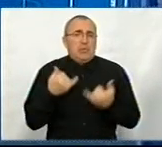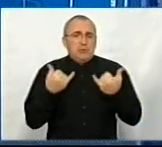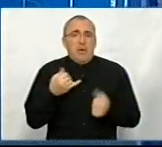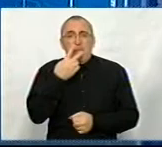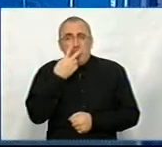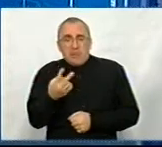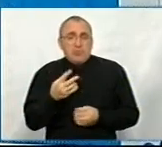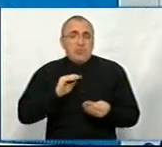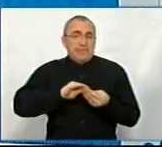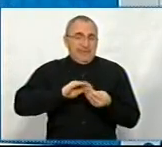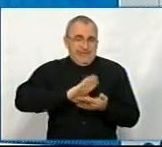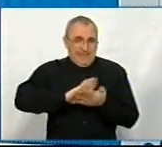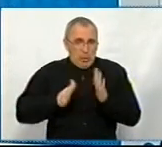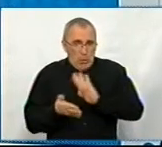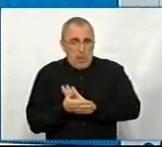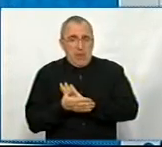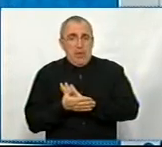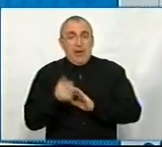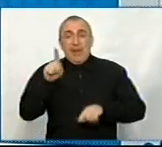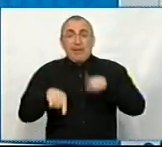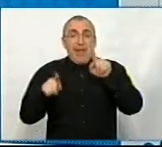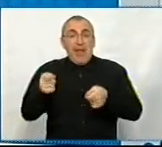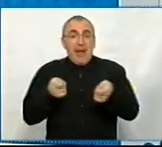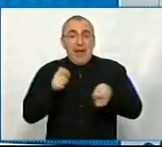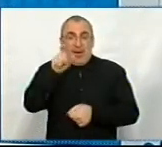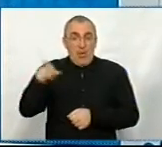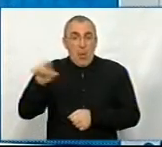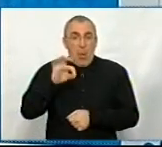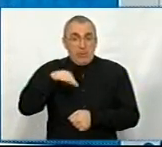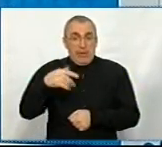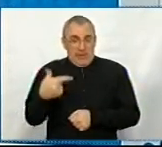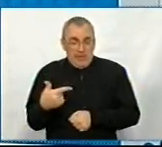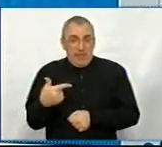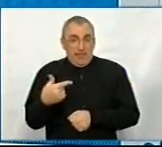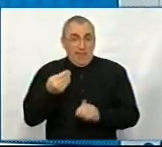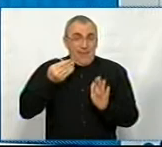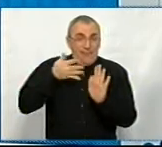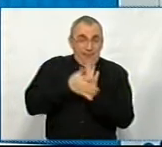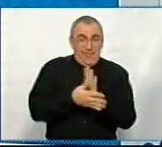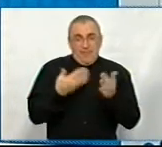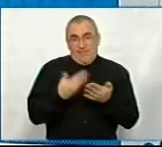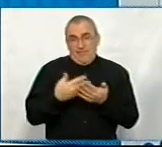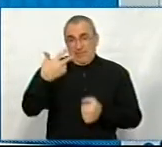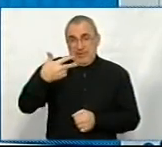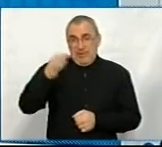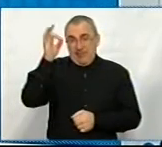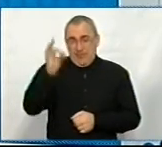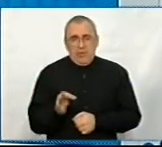бачимо таку ситуацію, що деякі керівники ОТГ, вони, якщо витрачають близько 30%